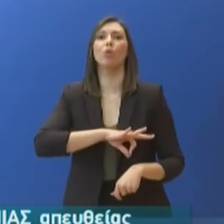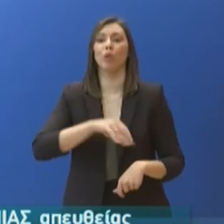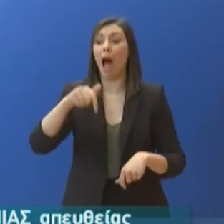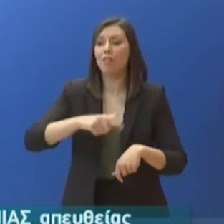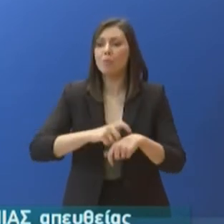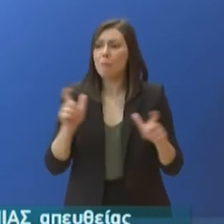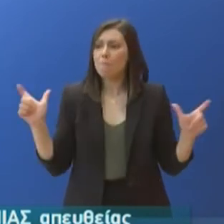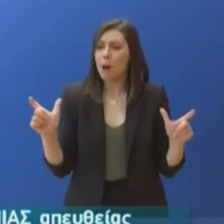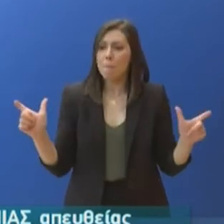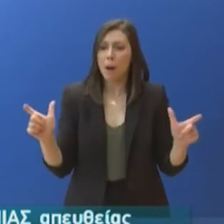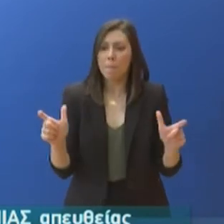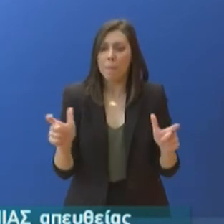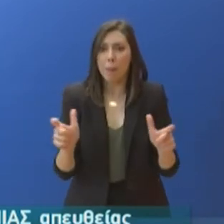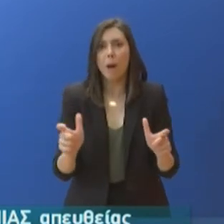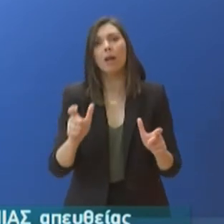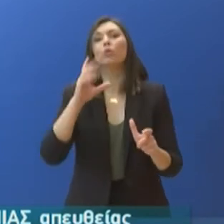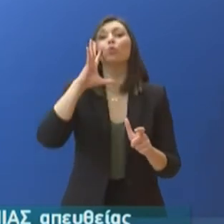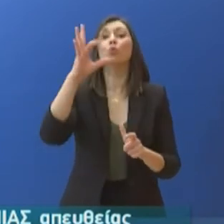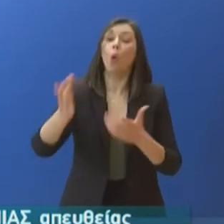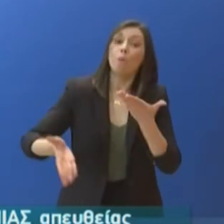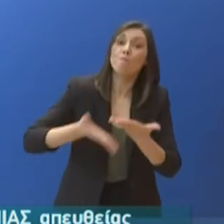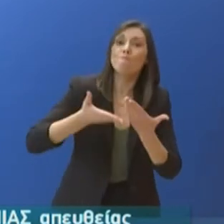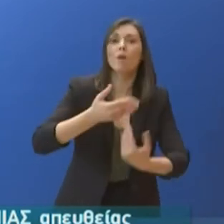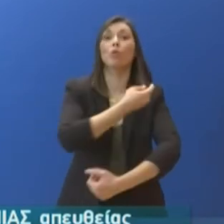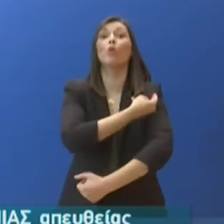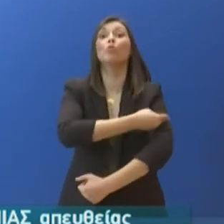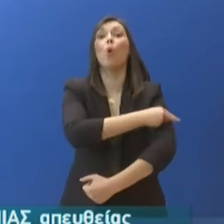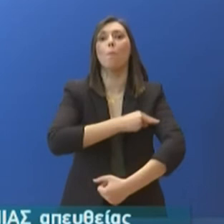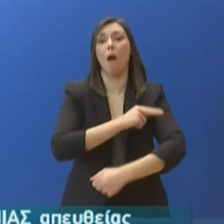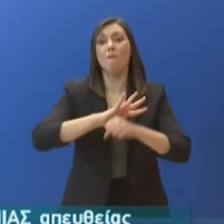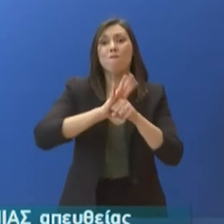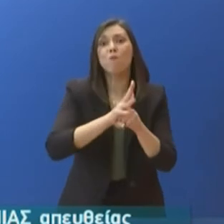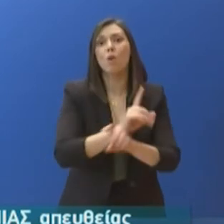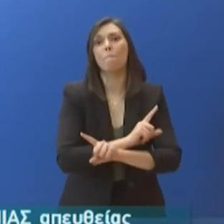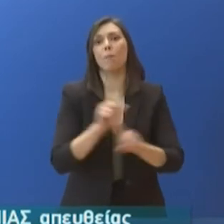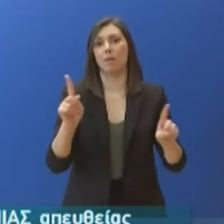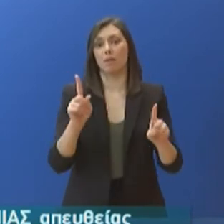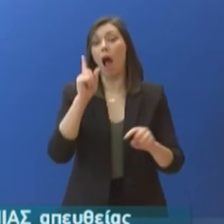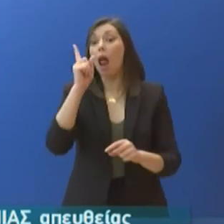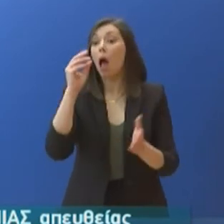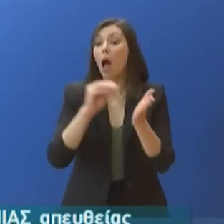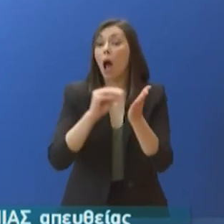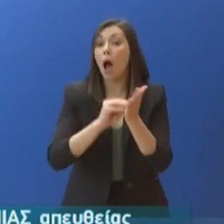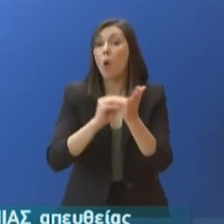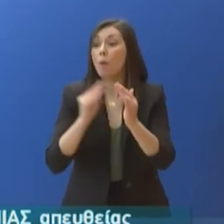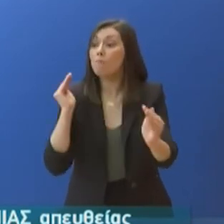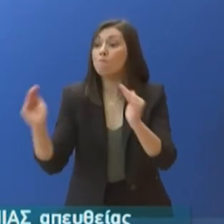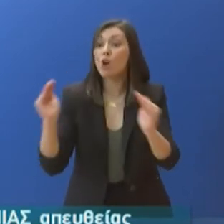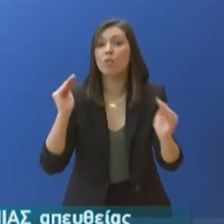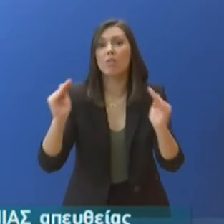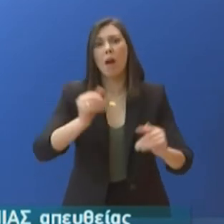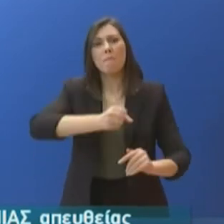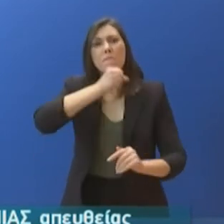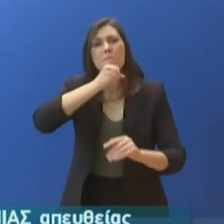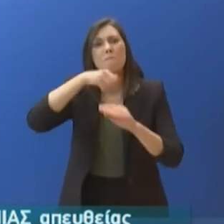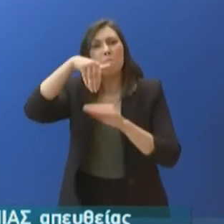ενισχύσουμε ακόμη περισσότερο το εθνικό σύστημα υγείας. Αλλά κυρίως για να προστατεύσουμε τους πιο ευάλωτους, τους ηλικιωμένους και